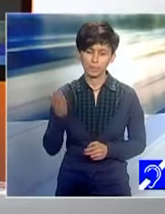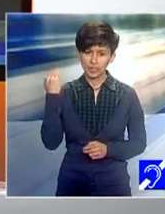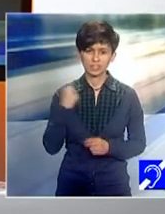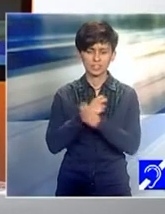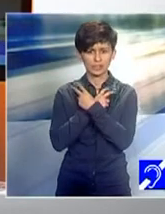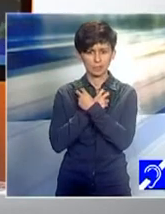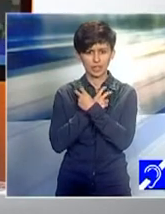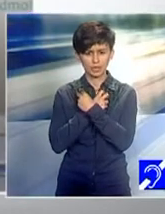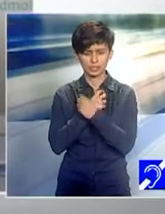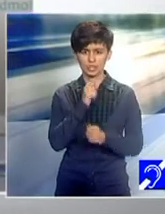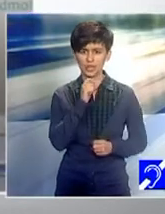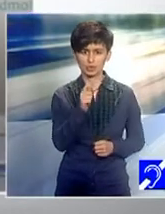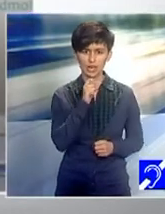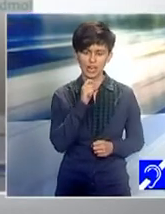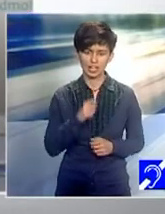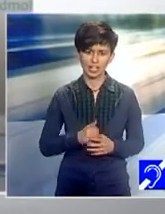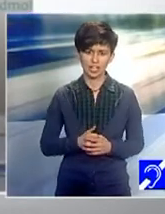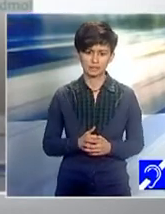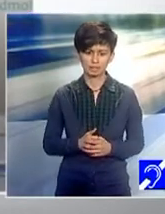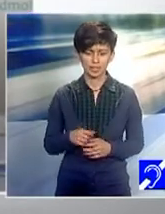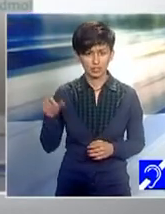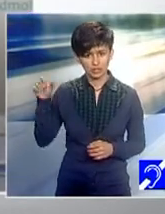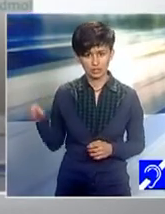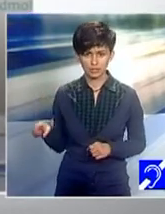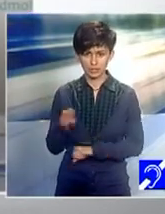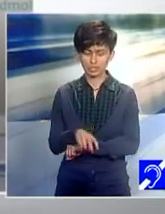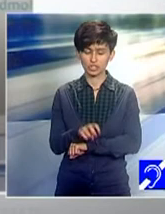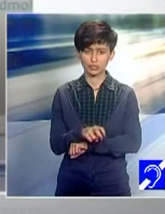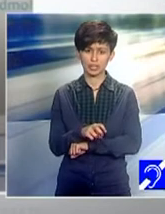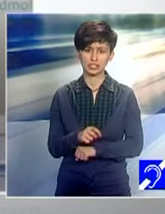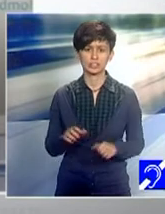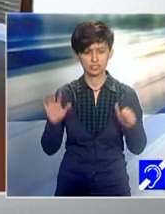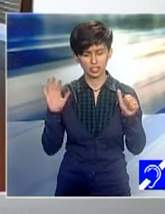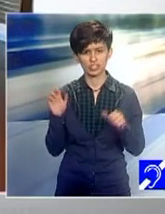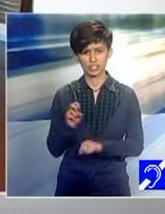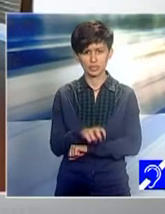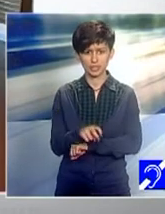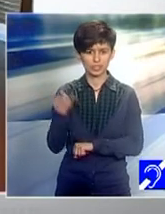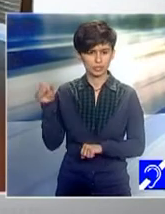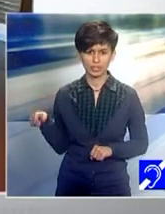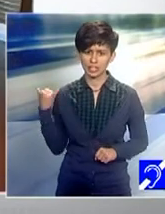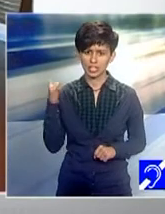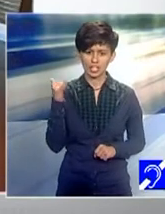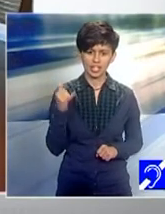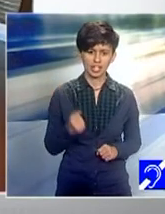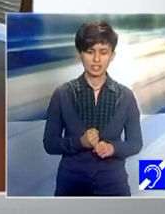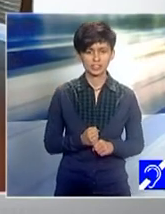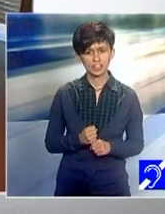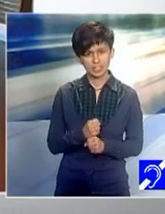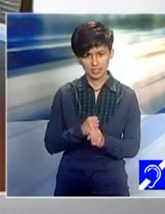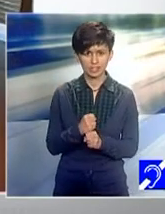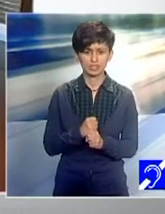Austria, și din Ungaria, cei șase participanți care ați venit și aprofundat, ați avut